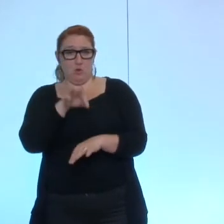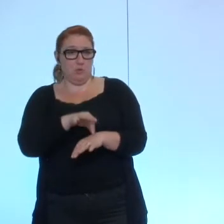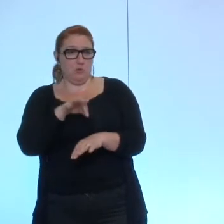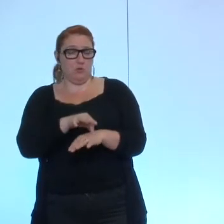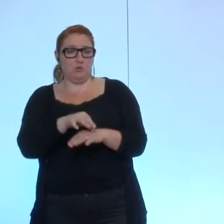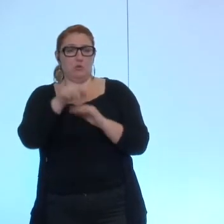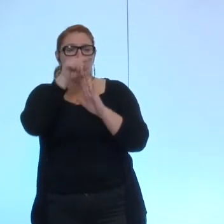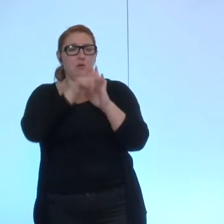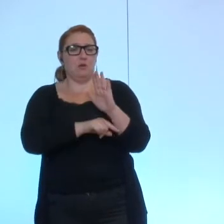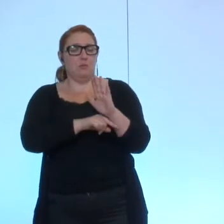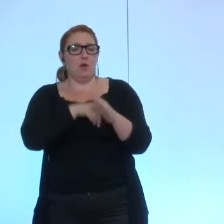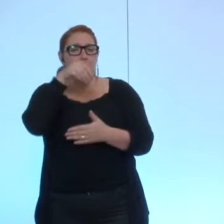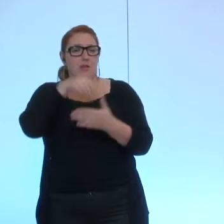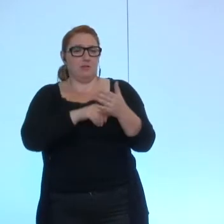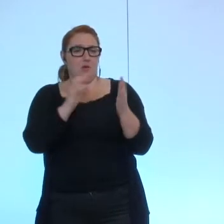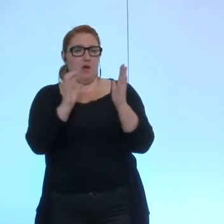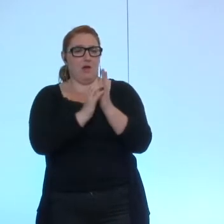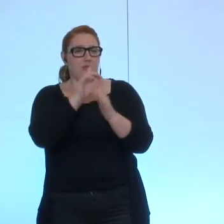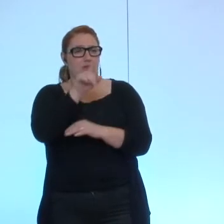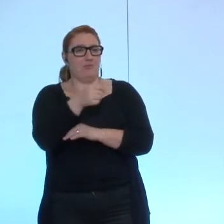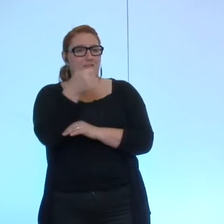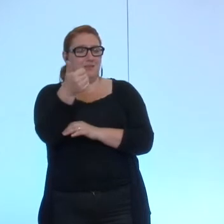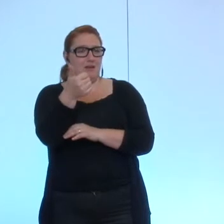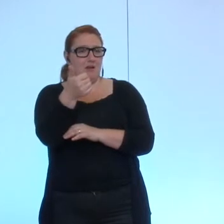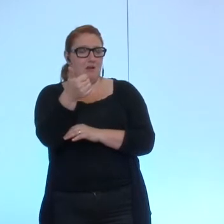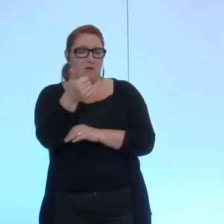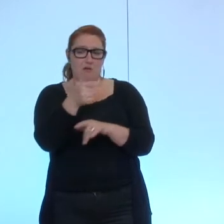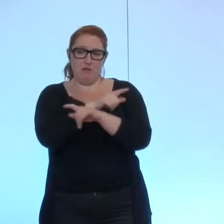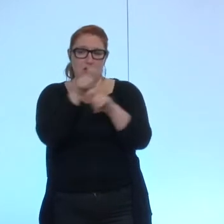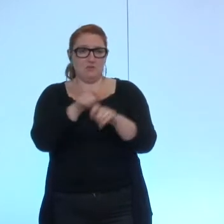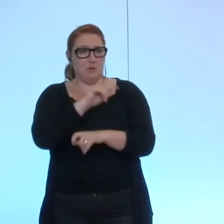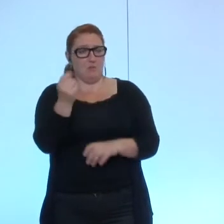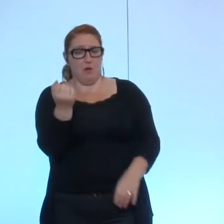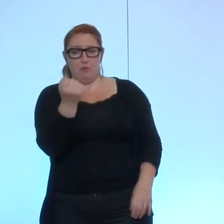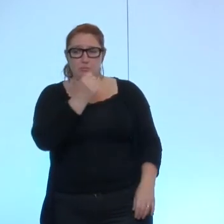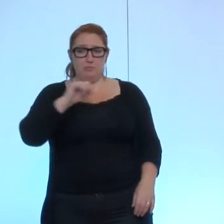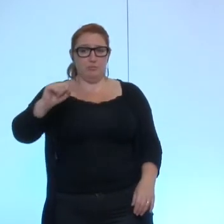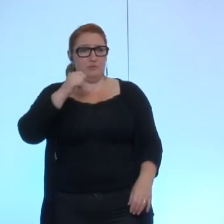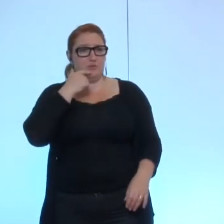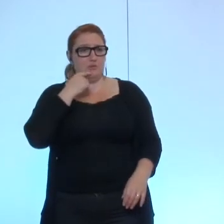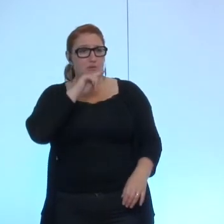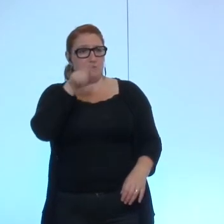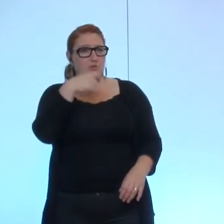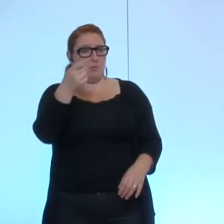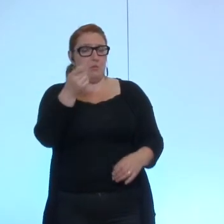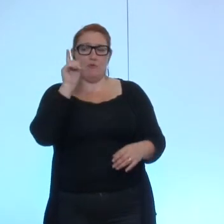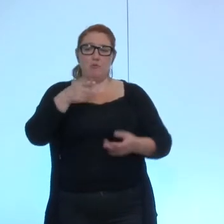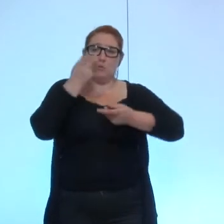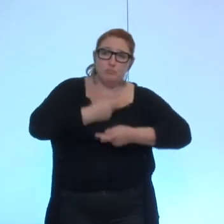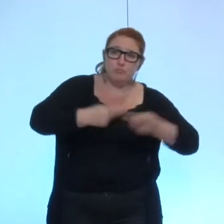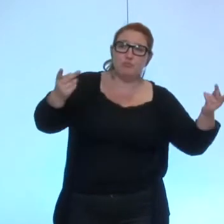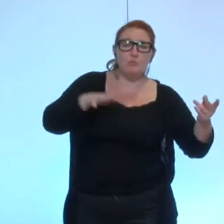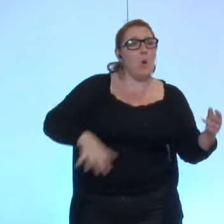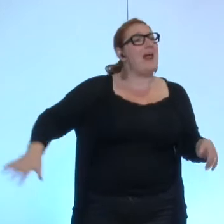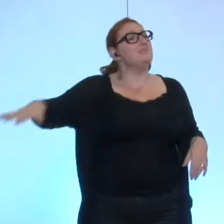règlement intérieur qui l'oblige à s'adresser à l'assemblée et non pas à prendre parti tel ou tel élu mais il est vrai que